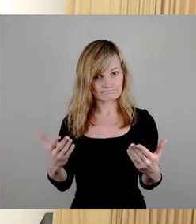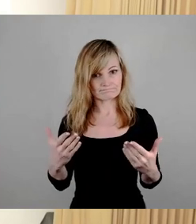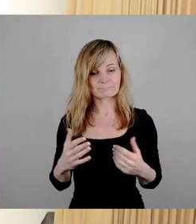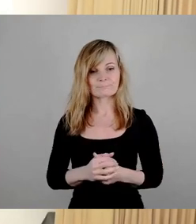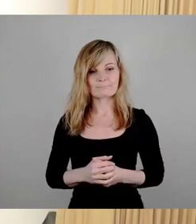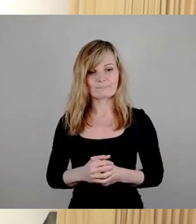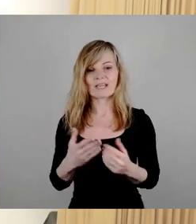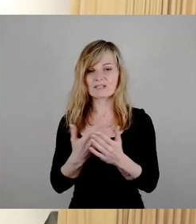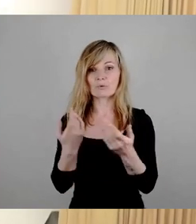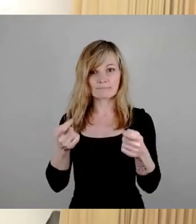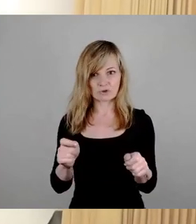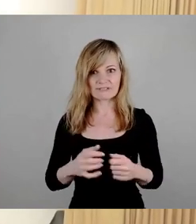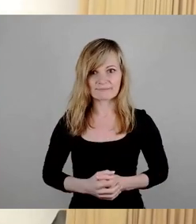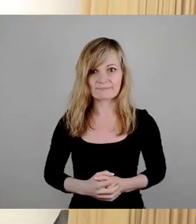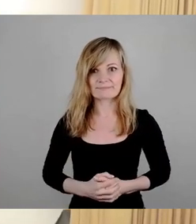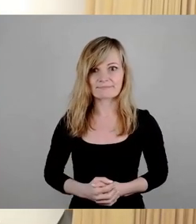so beschlossen.